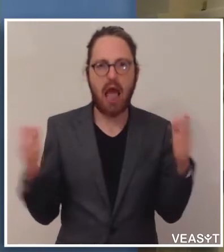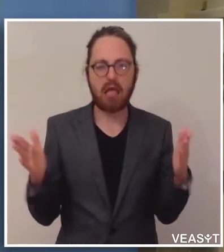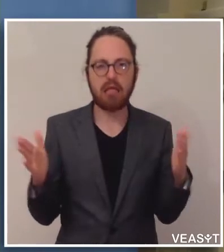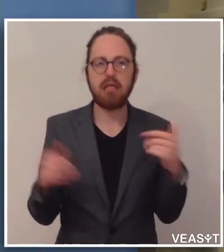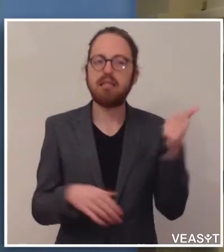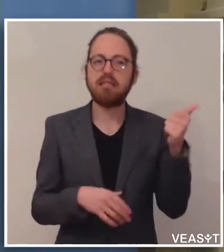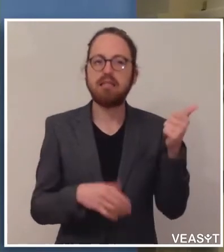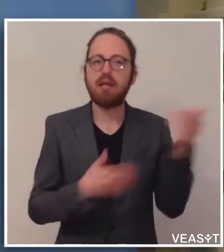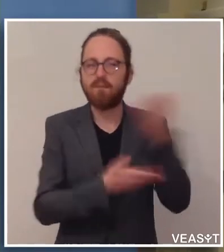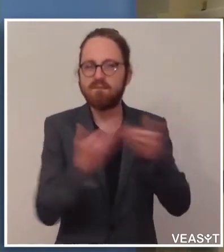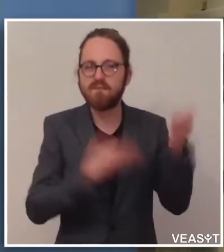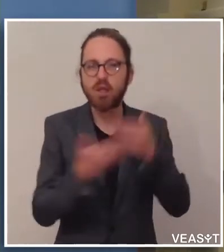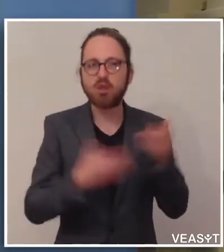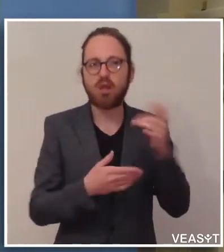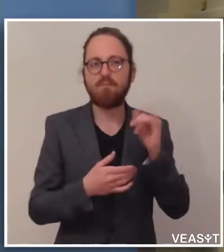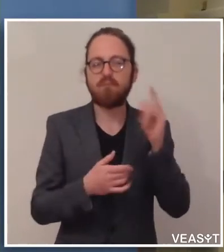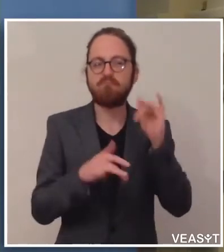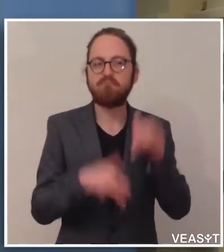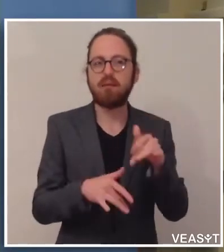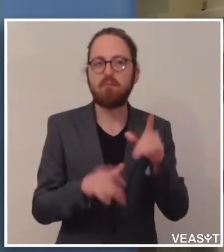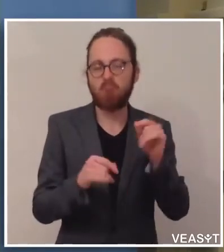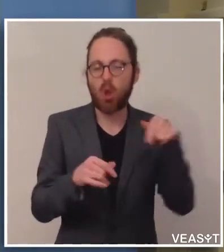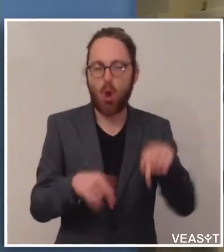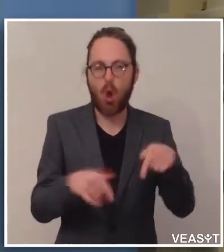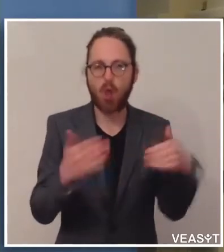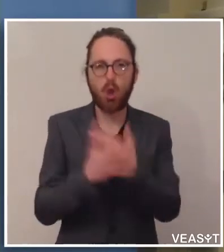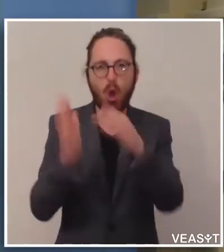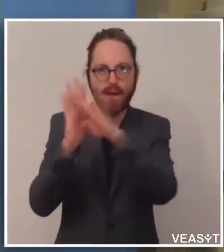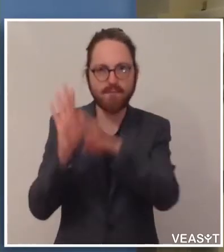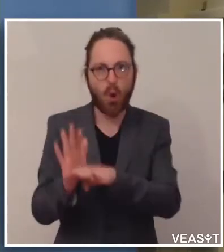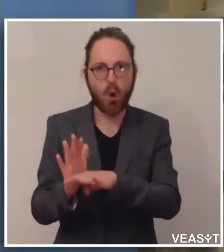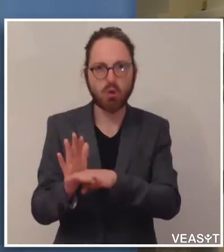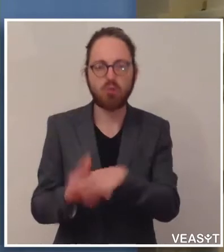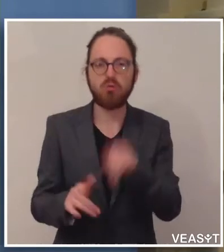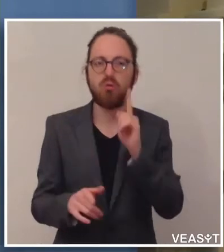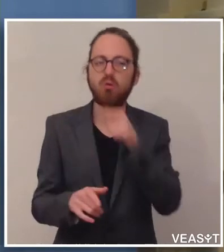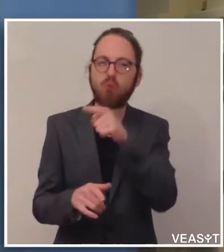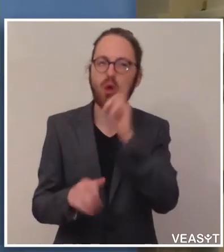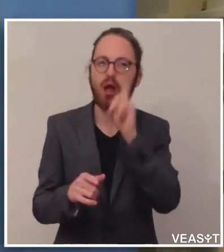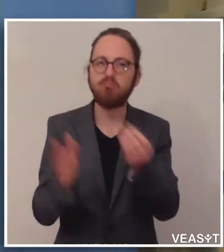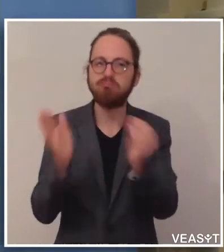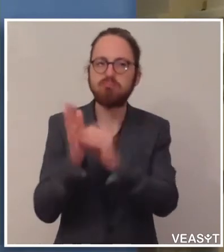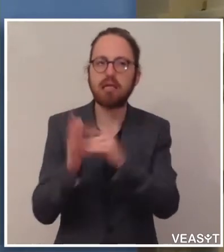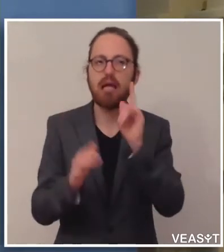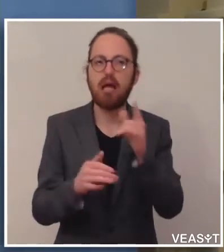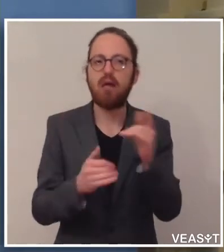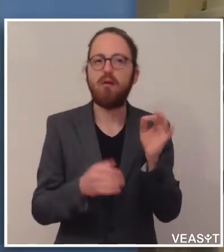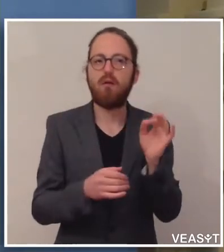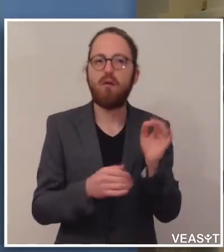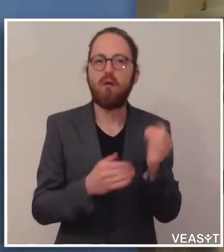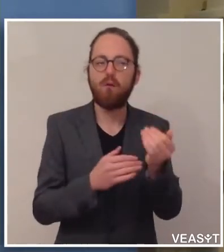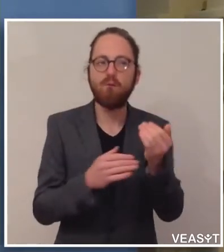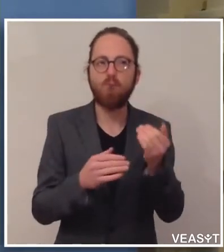von der Installation, also von der heutigen Verordnung und dort, dass die Installation oder die Aufstellung auch vor Ort des